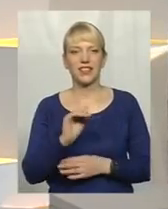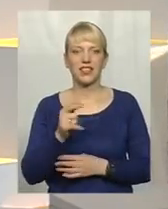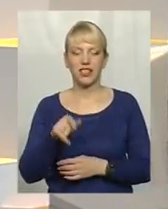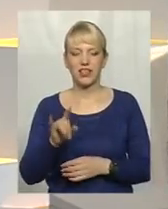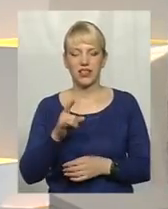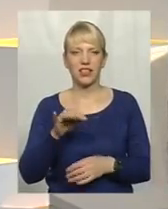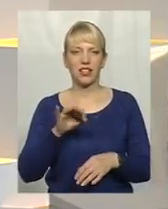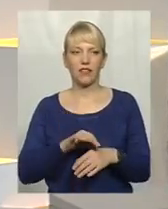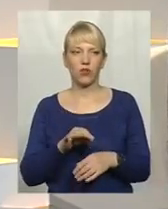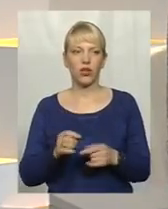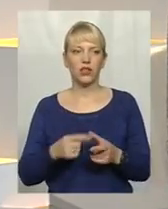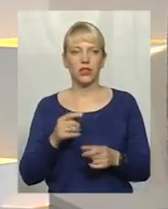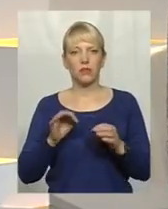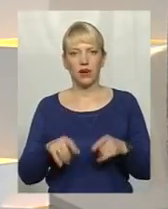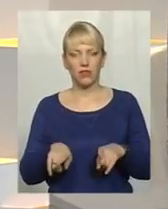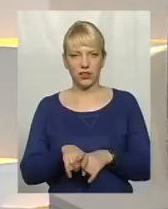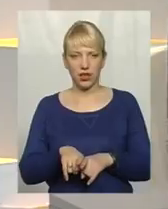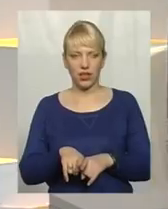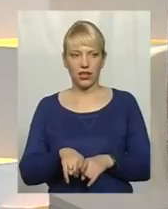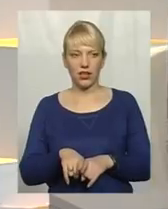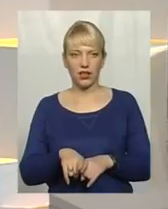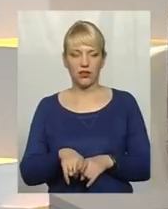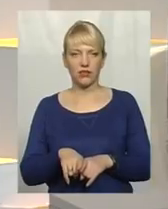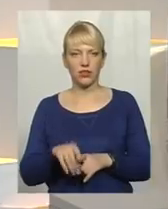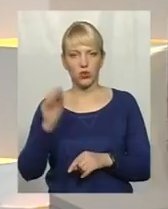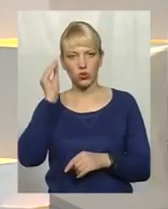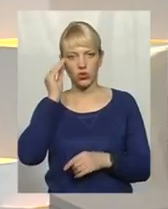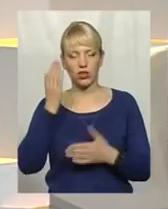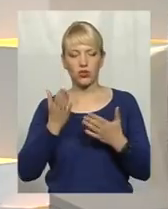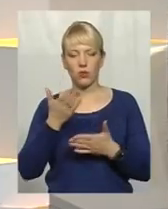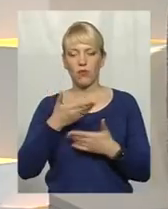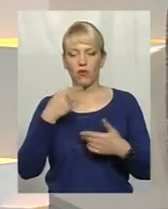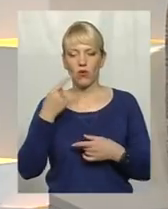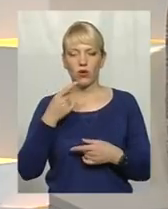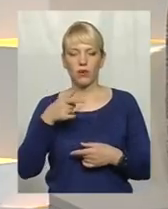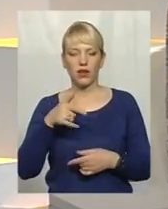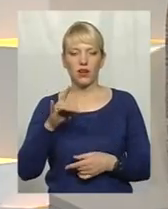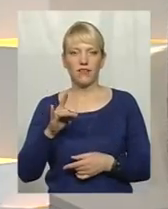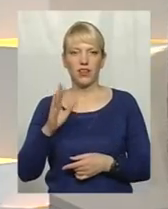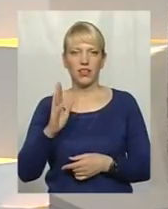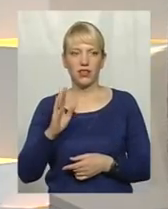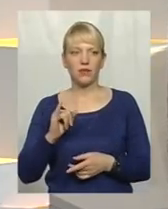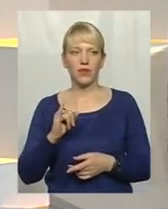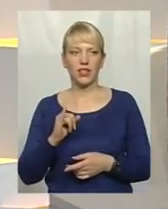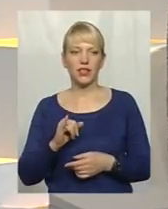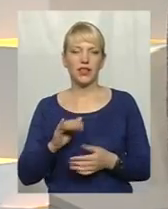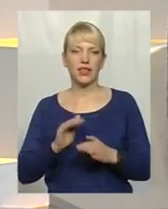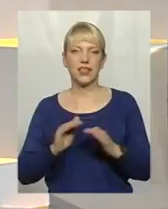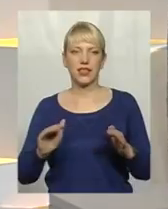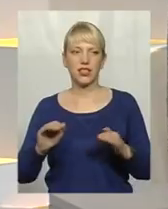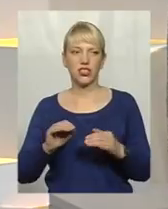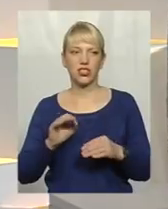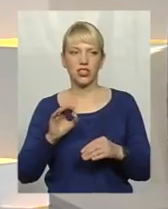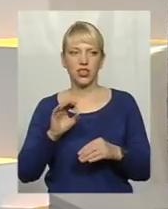хворе. Чи правильно таке судження? Якщо ми говоримо про герої і дитячне